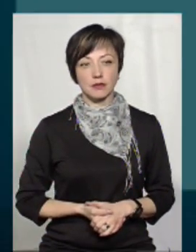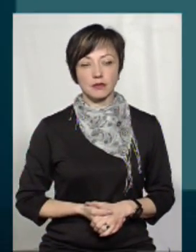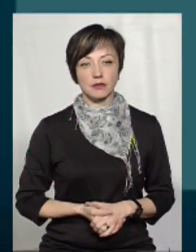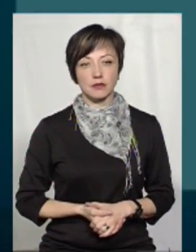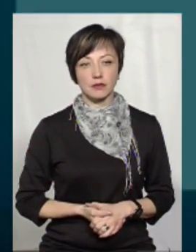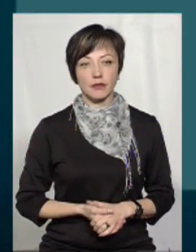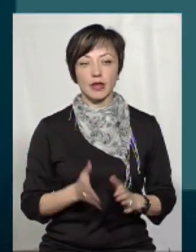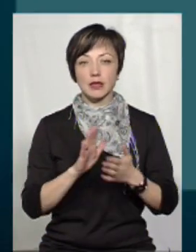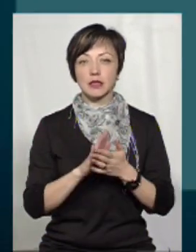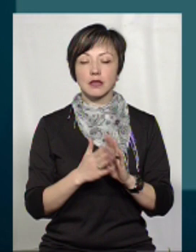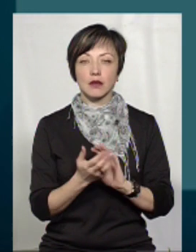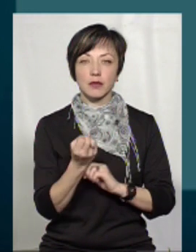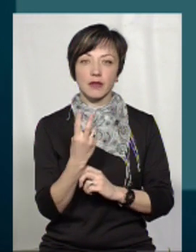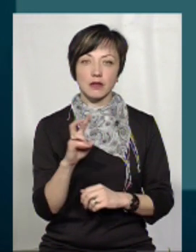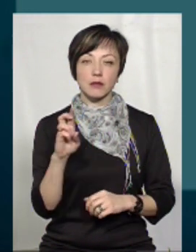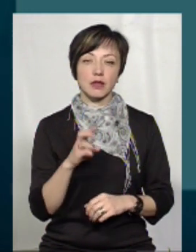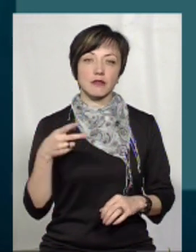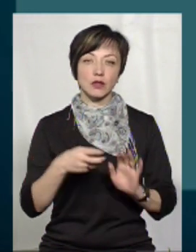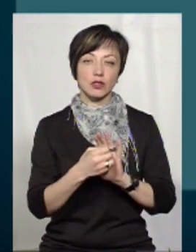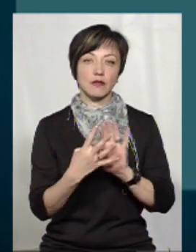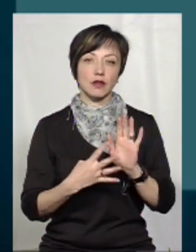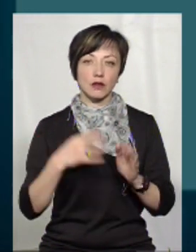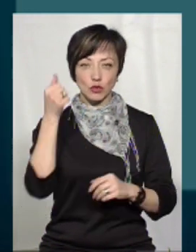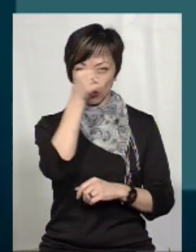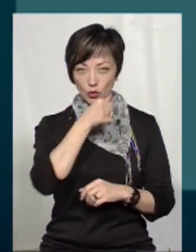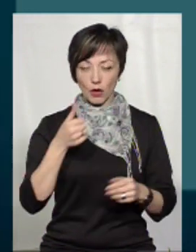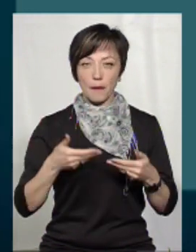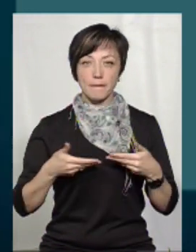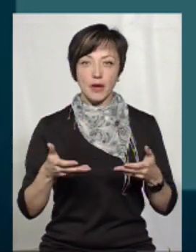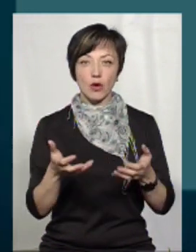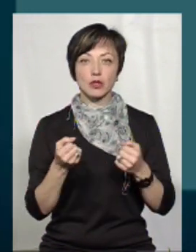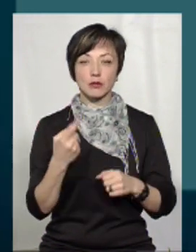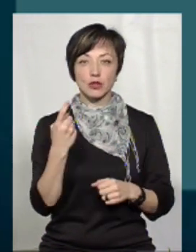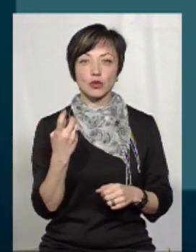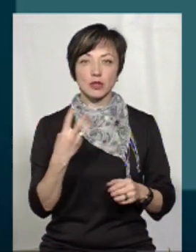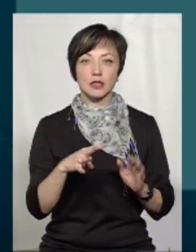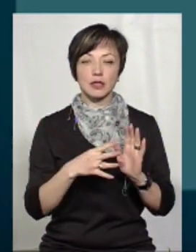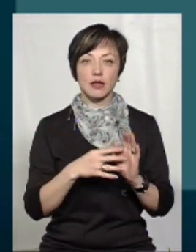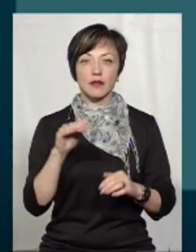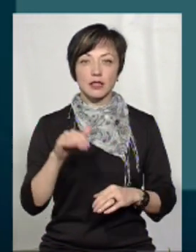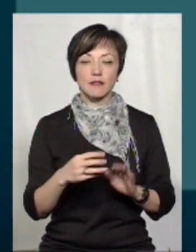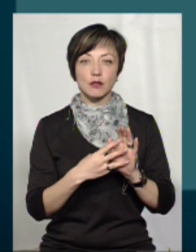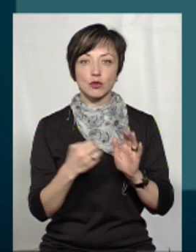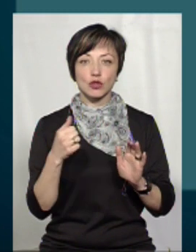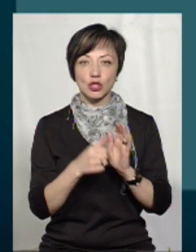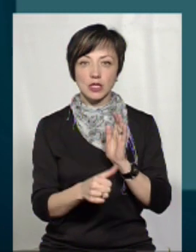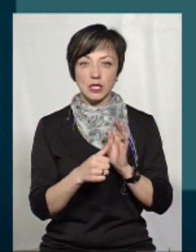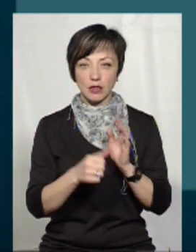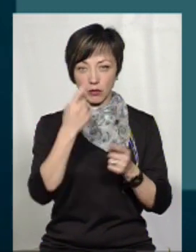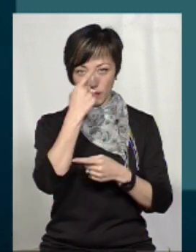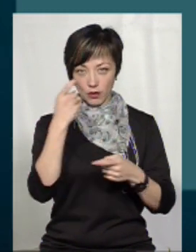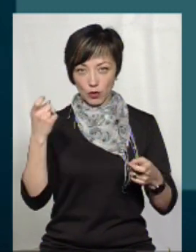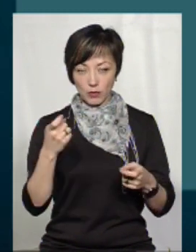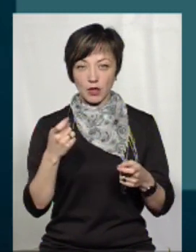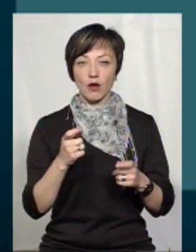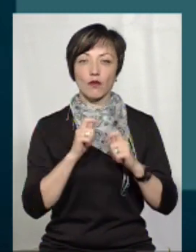Станом на 12 березня 2019 року ми отримали 139 860 повідомлень, із